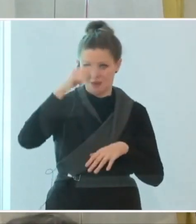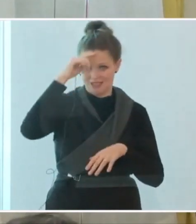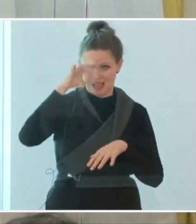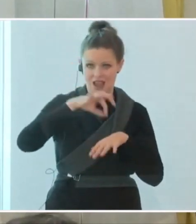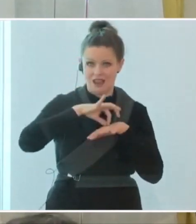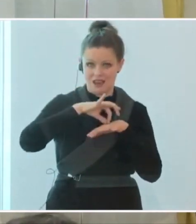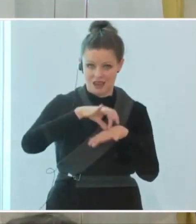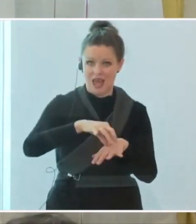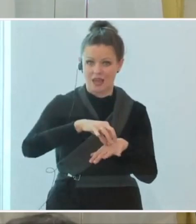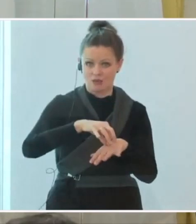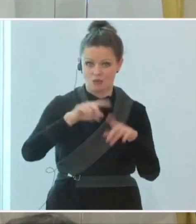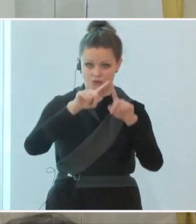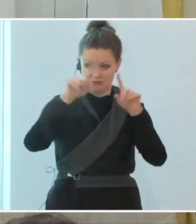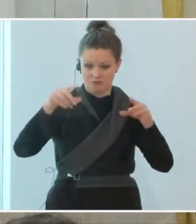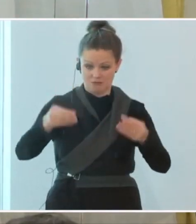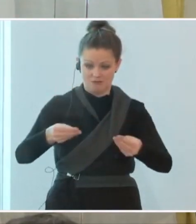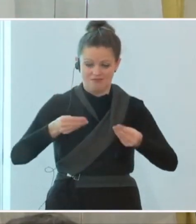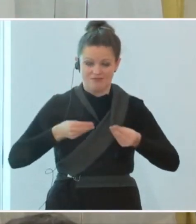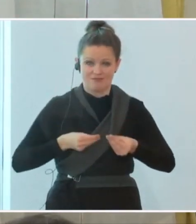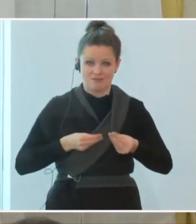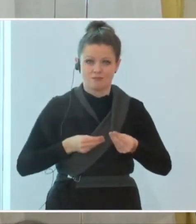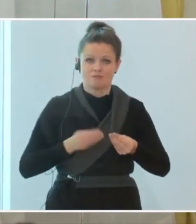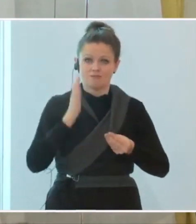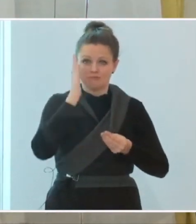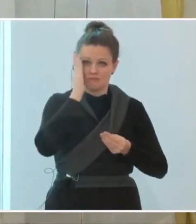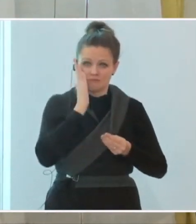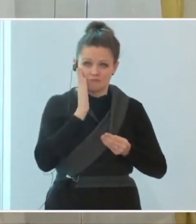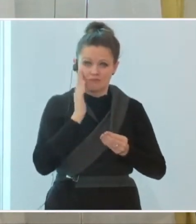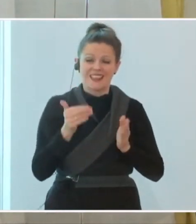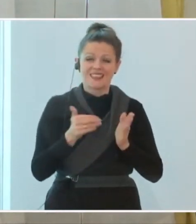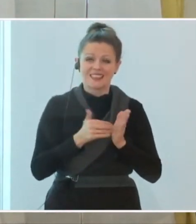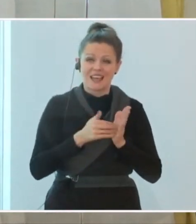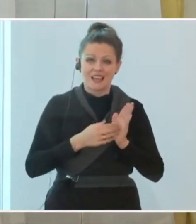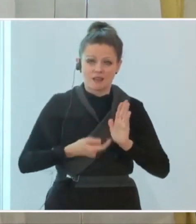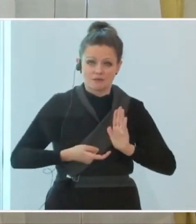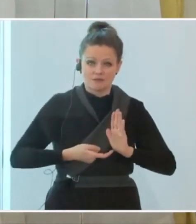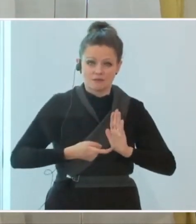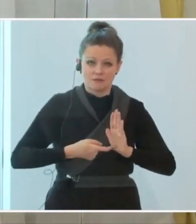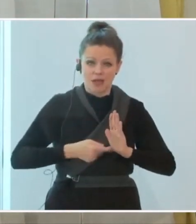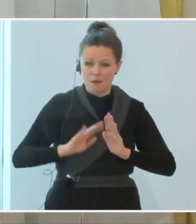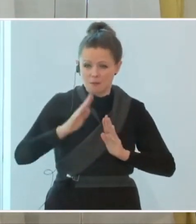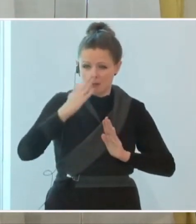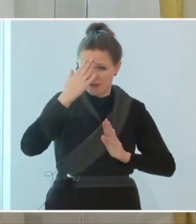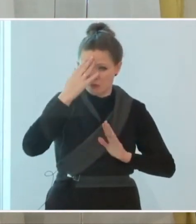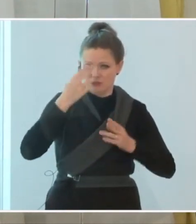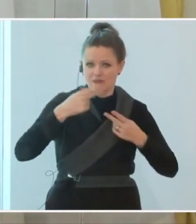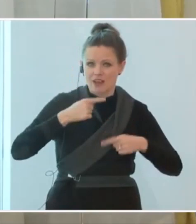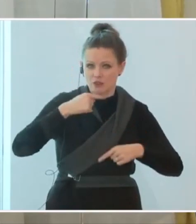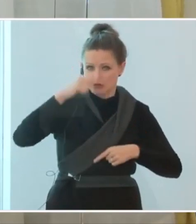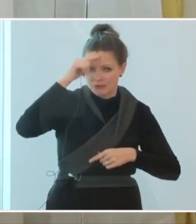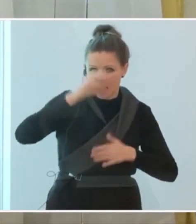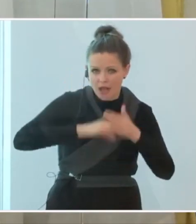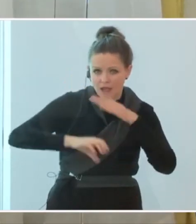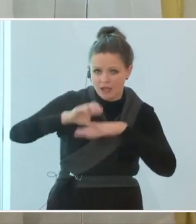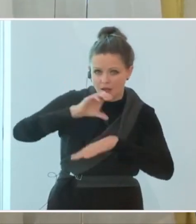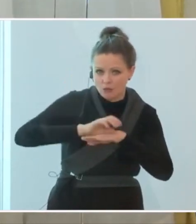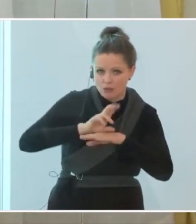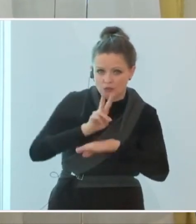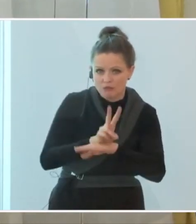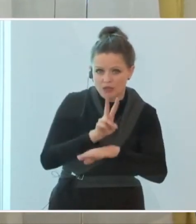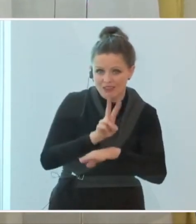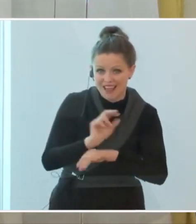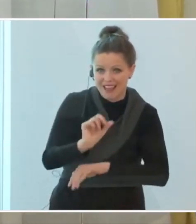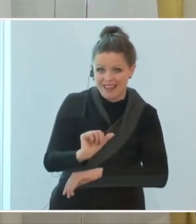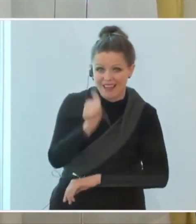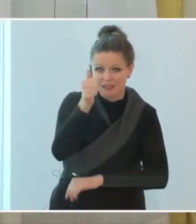erhalten haben, mit der dringenden Forderung, jetzt sehr, sehr bewusst weiter auf diese Spitalsressourcen als unsere erste